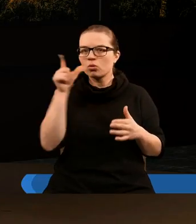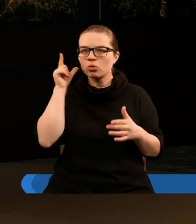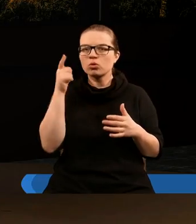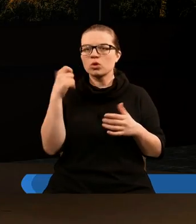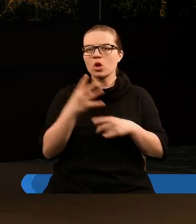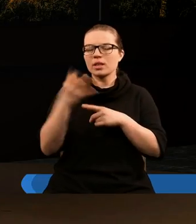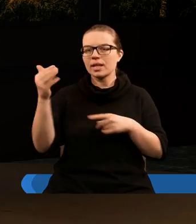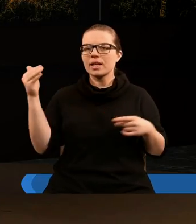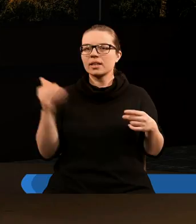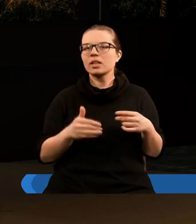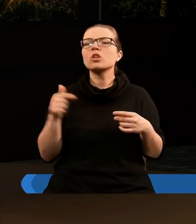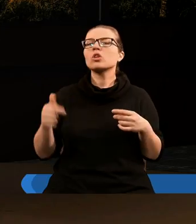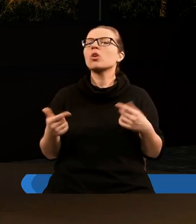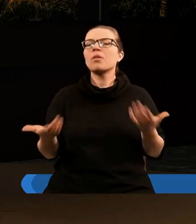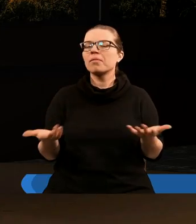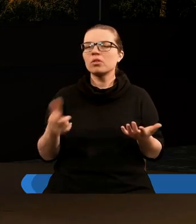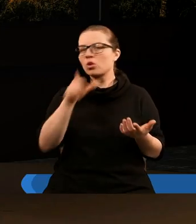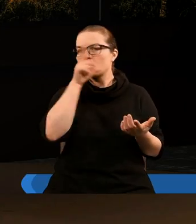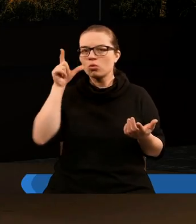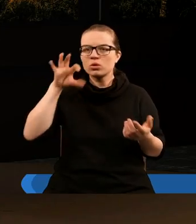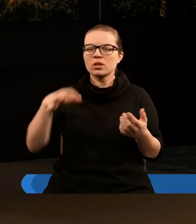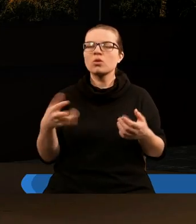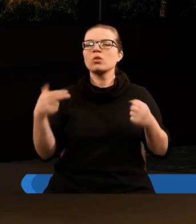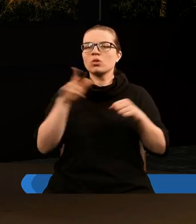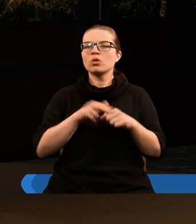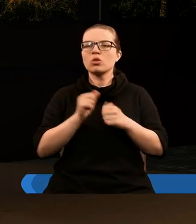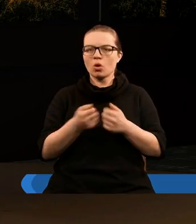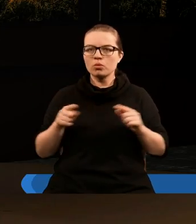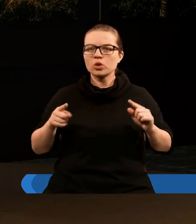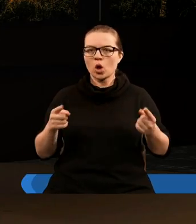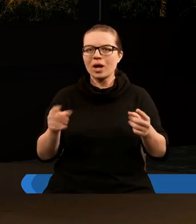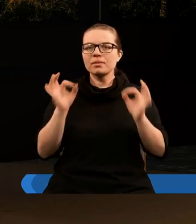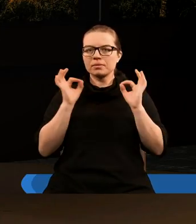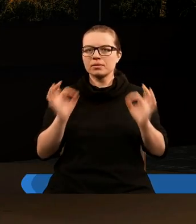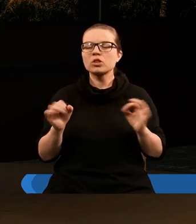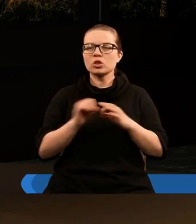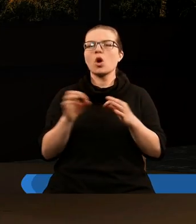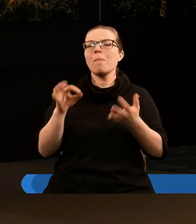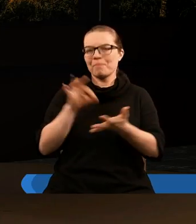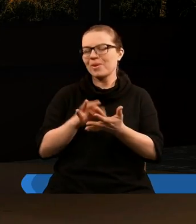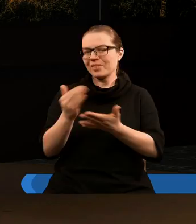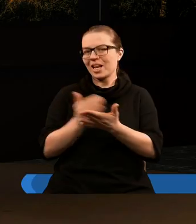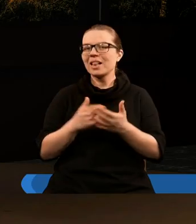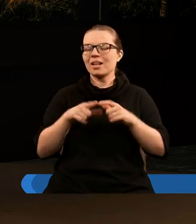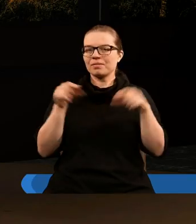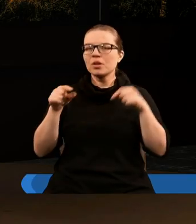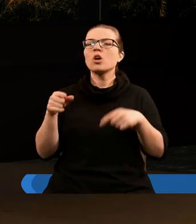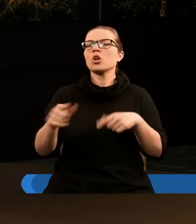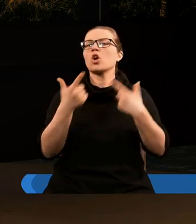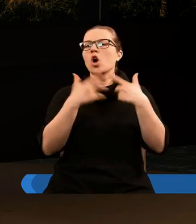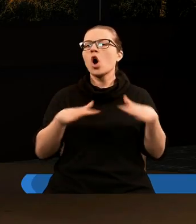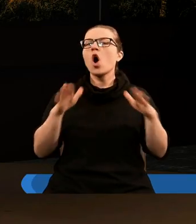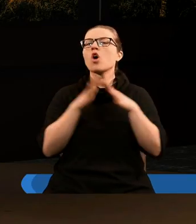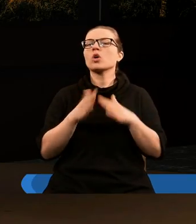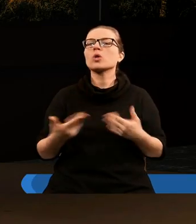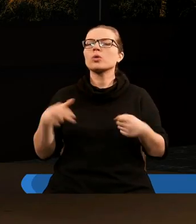144 tysięcy to jest grupa ludzi, którzy są zorganizowani do pewnego zadania. I jest to kościół, który